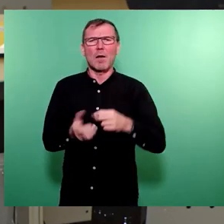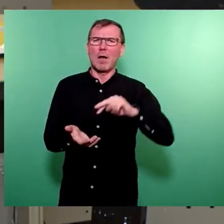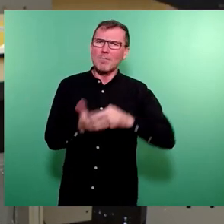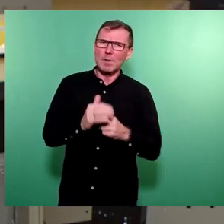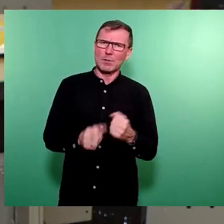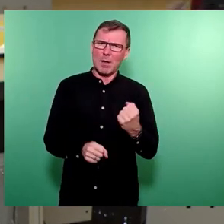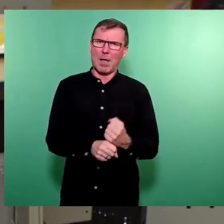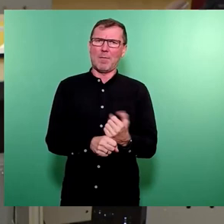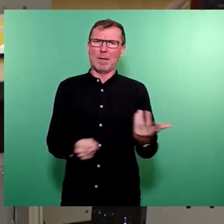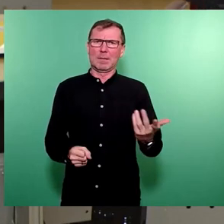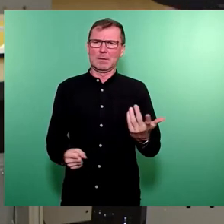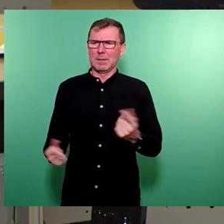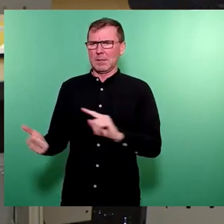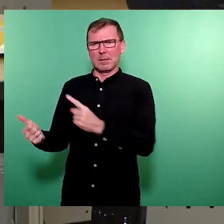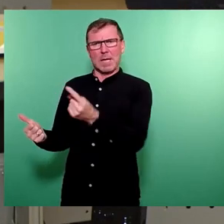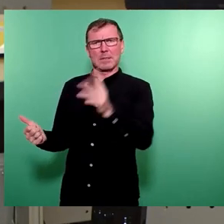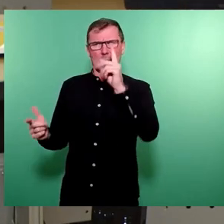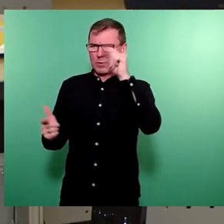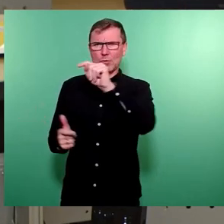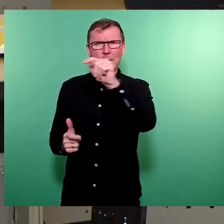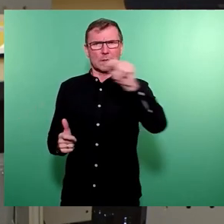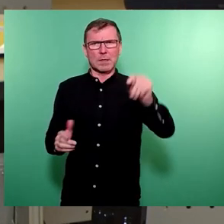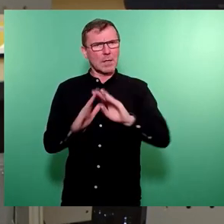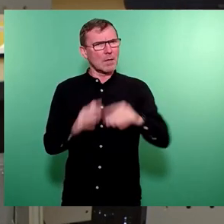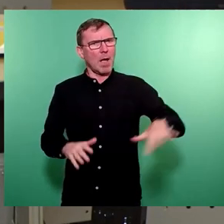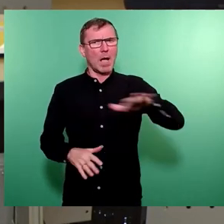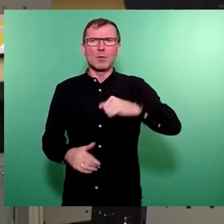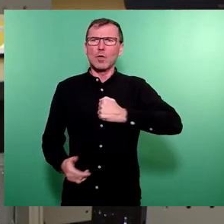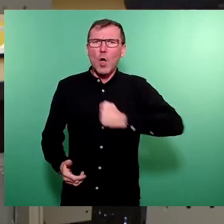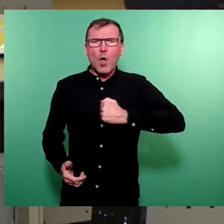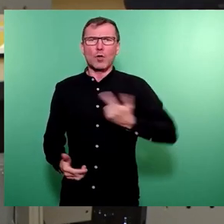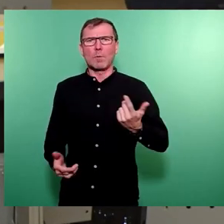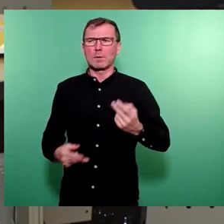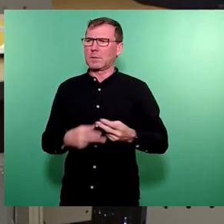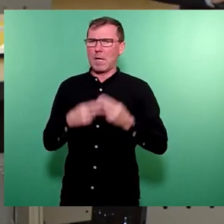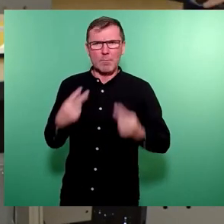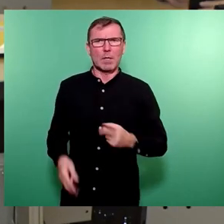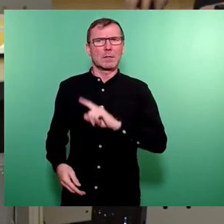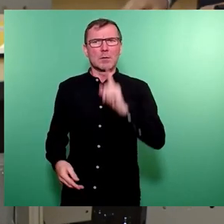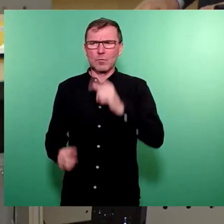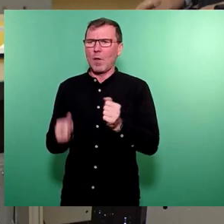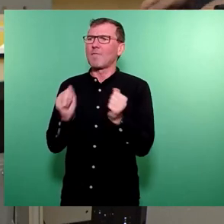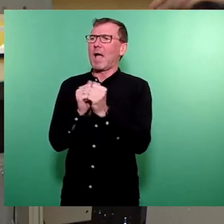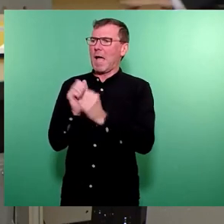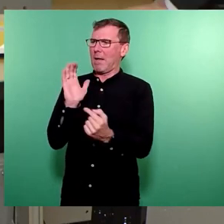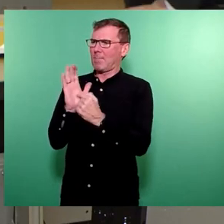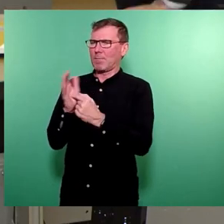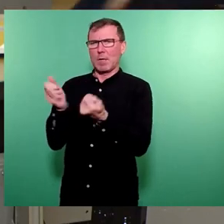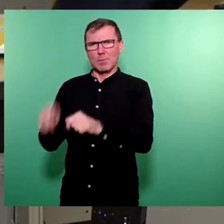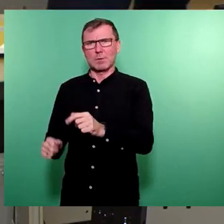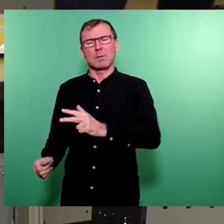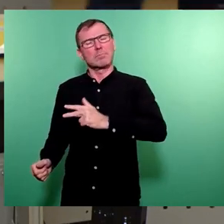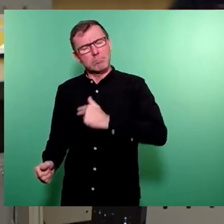dass sich eben die einzelnen Stadträtinnen und Stadträte hier im Haus auch darum kümmern, dass Projekte nicht nur auf dem Papier im Stadtrat beschlossen werden, sondern dass sie eben auch